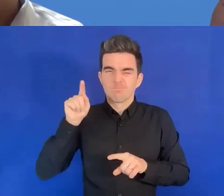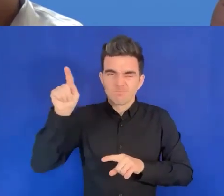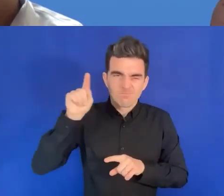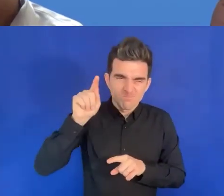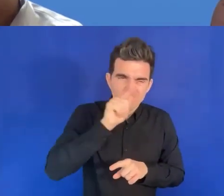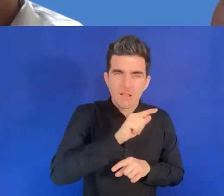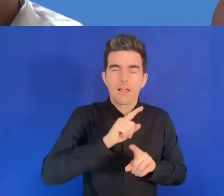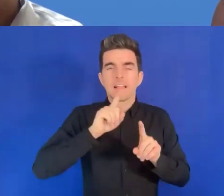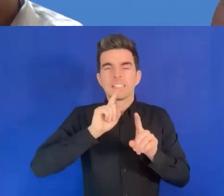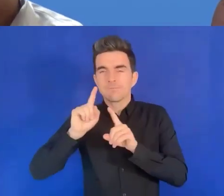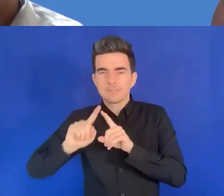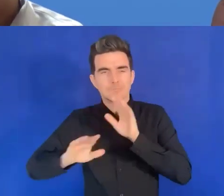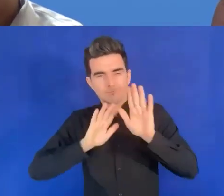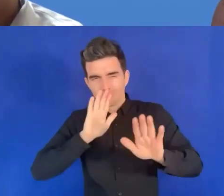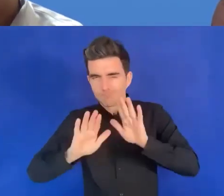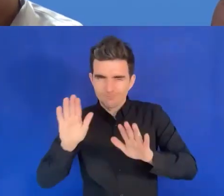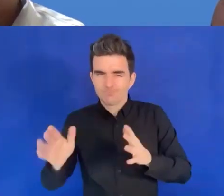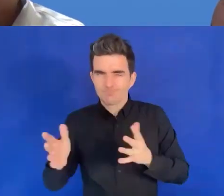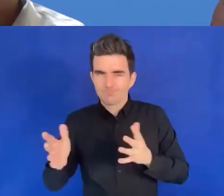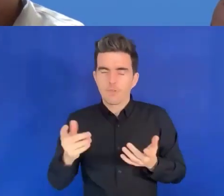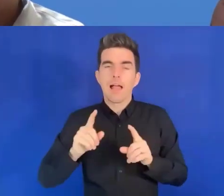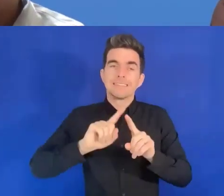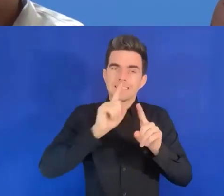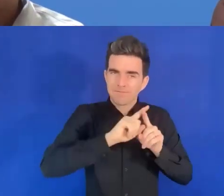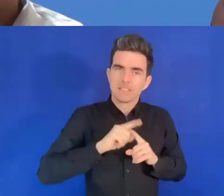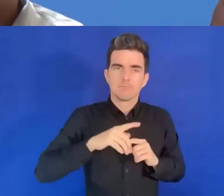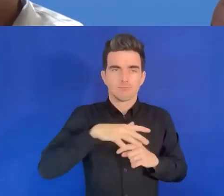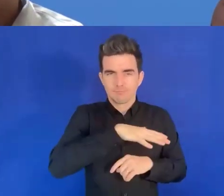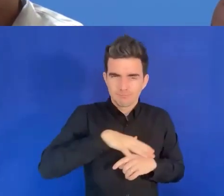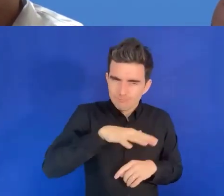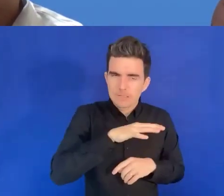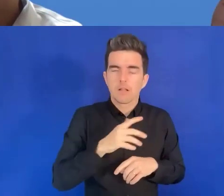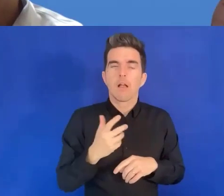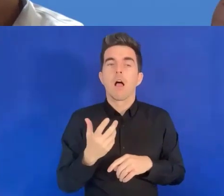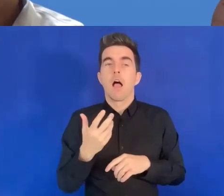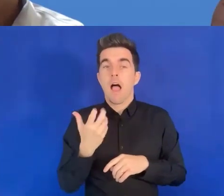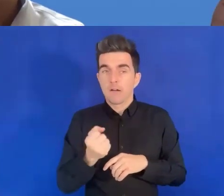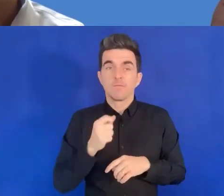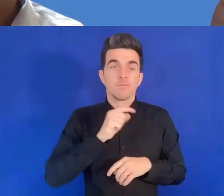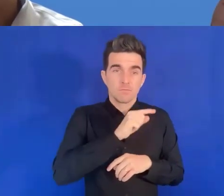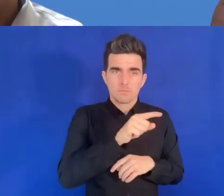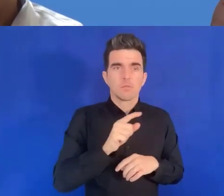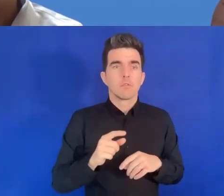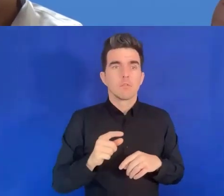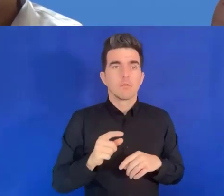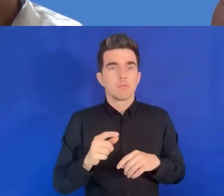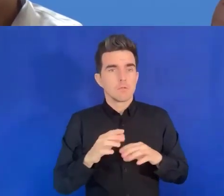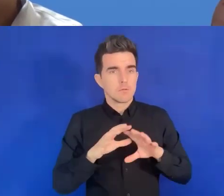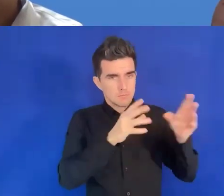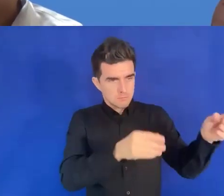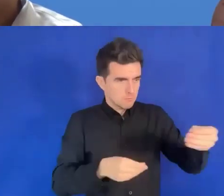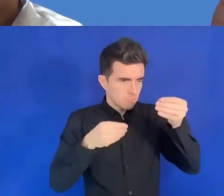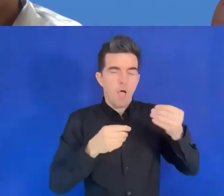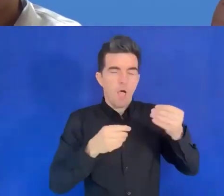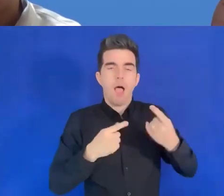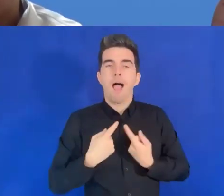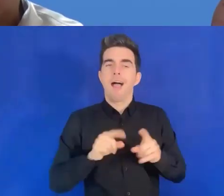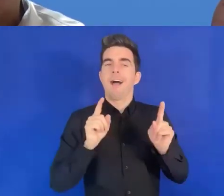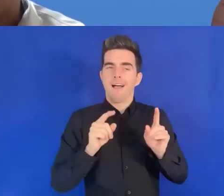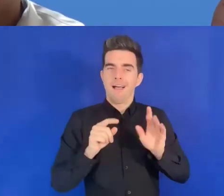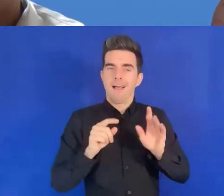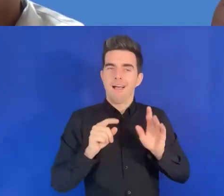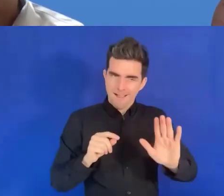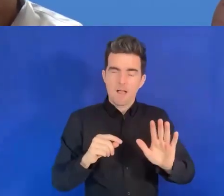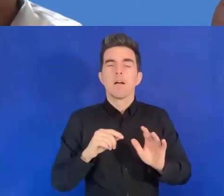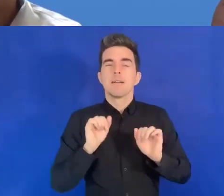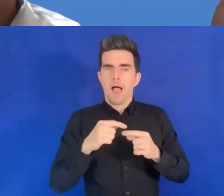différentes. Dans certains cas, ils ont rassemblé tous les secteurs, ils ont abordé la